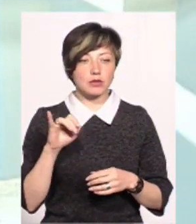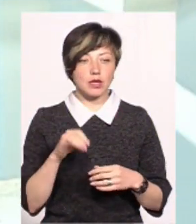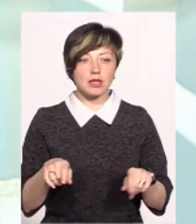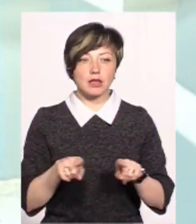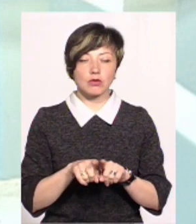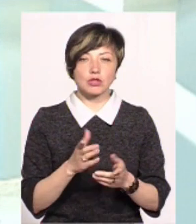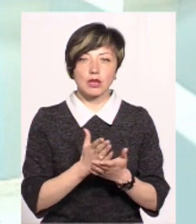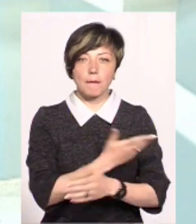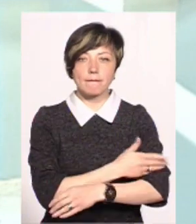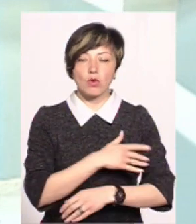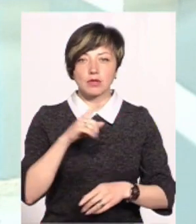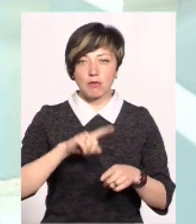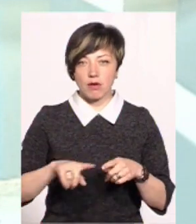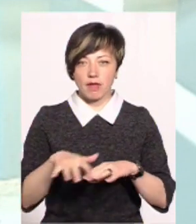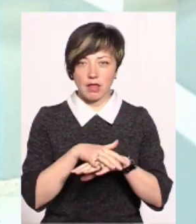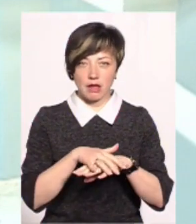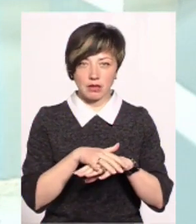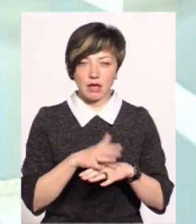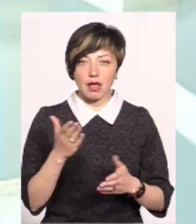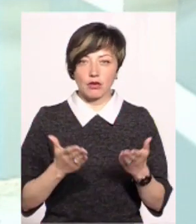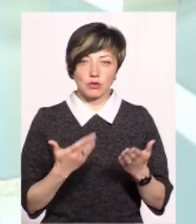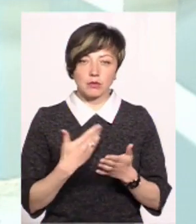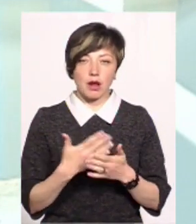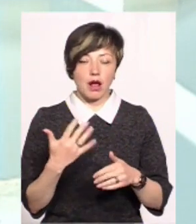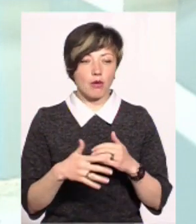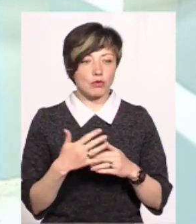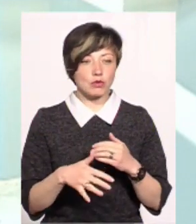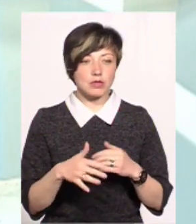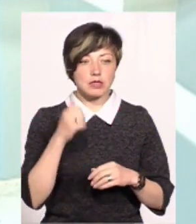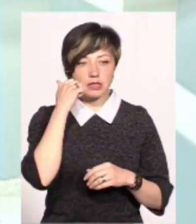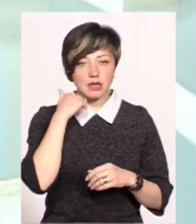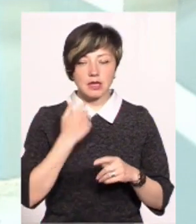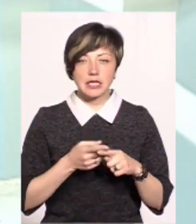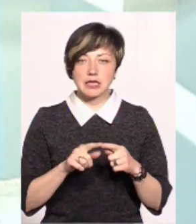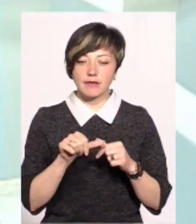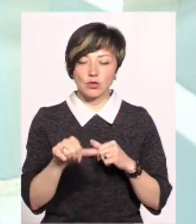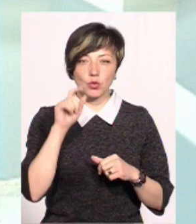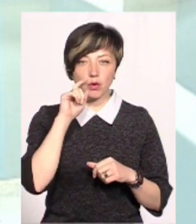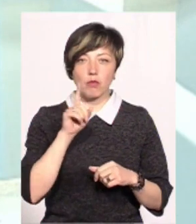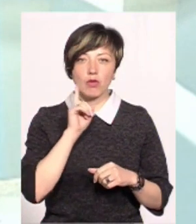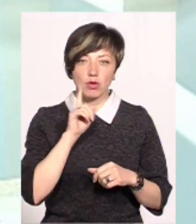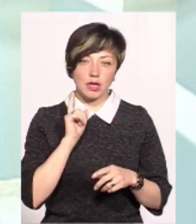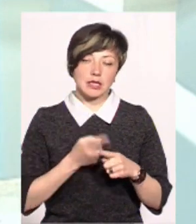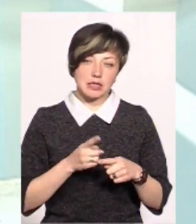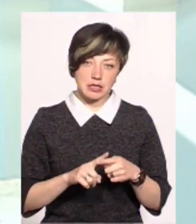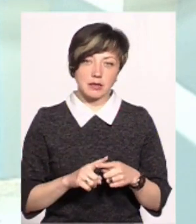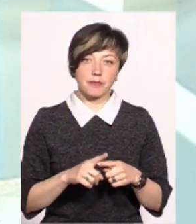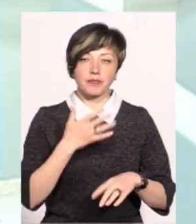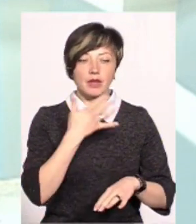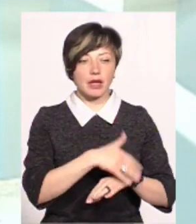також вже є польська морква на ринках. Якщо взяти капуста, то капуста стара, це виключно українська, а молода, це, звісно, вже